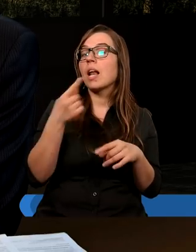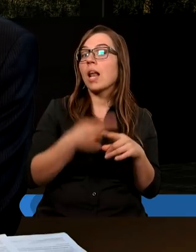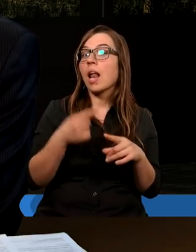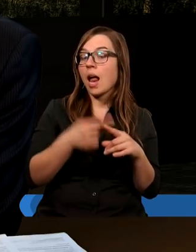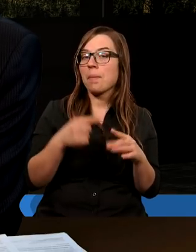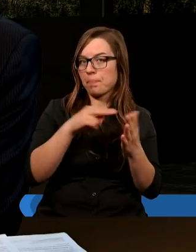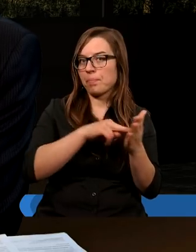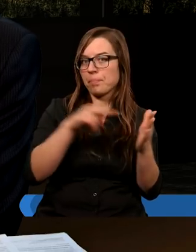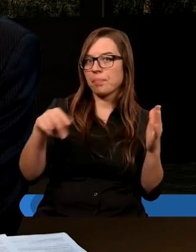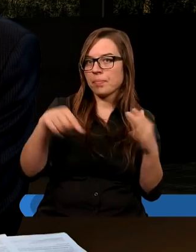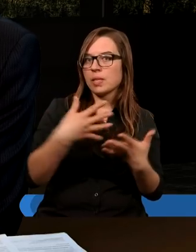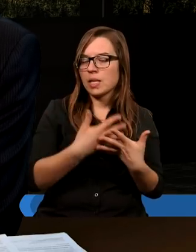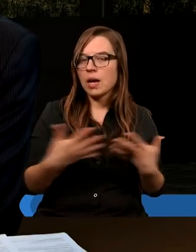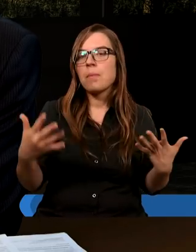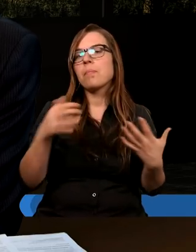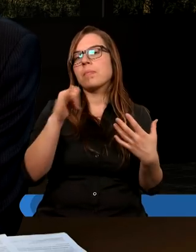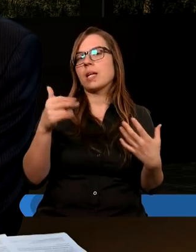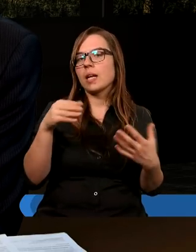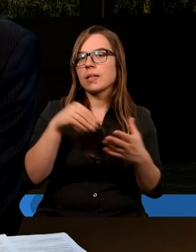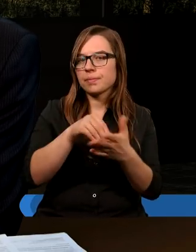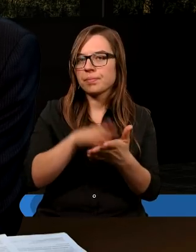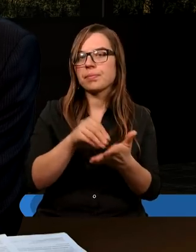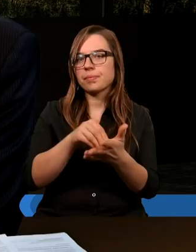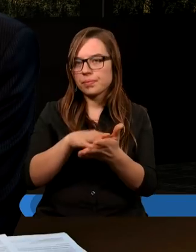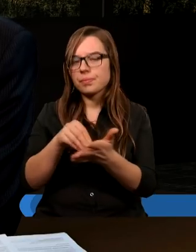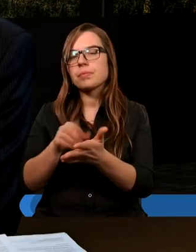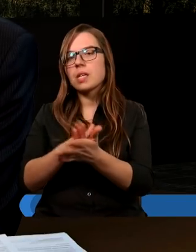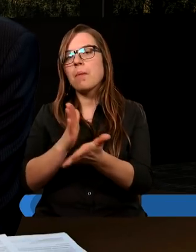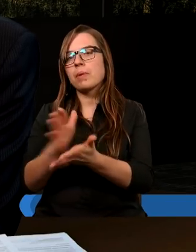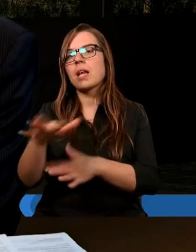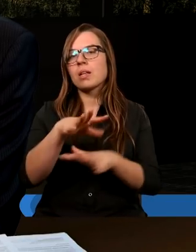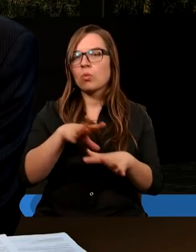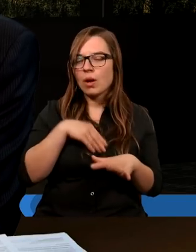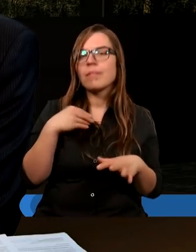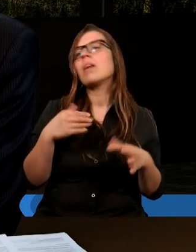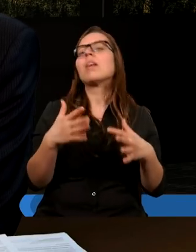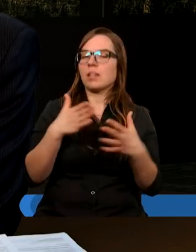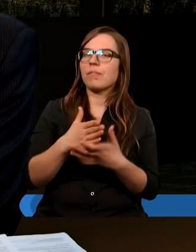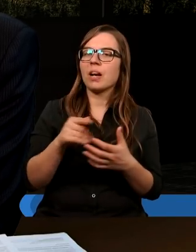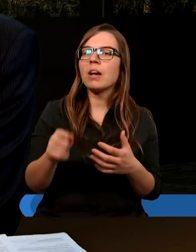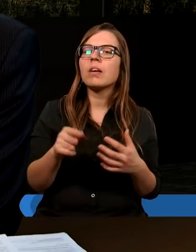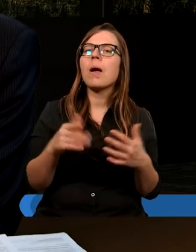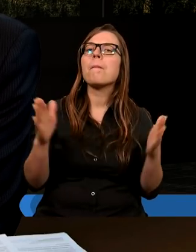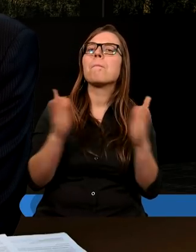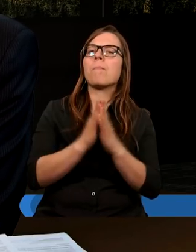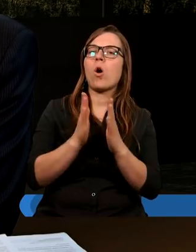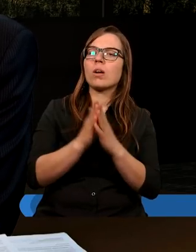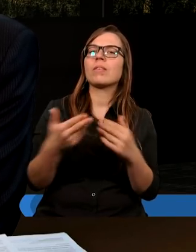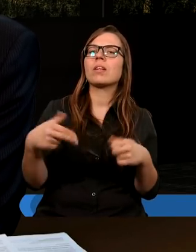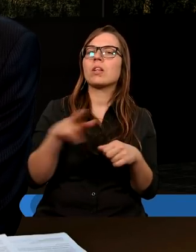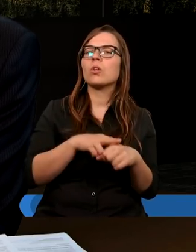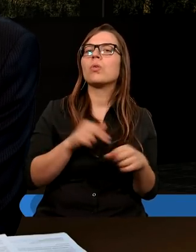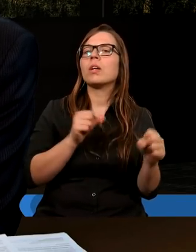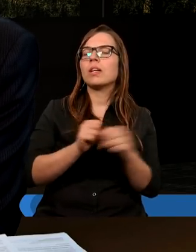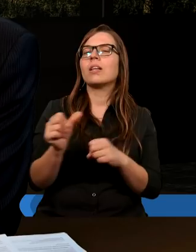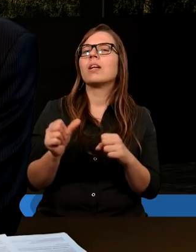odszedł z tej ziemi, Jan zapisał pod natchnieniem Ducha Świętego wierzę modlitwę, w której